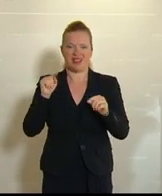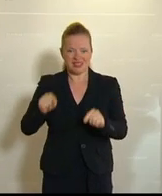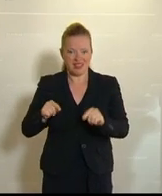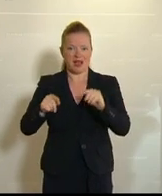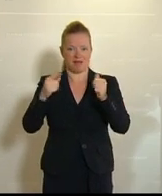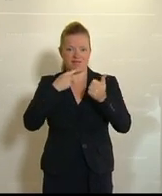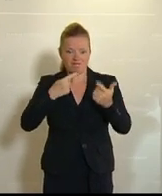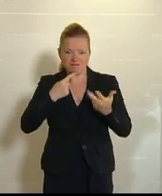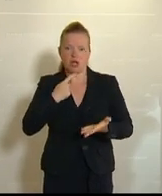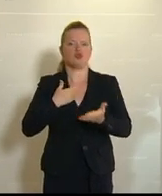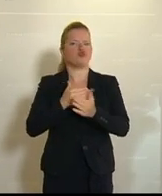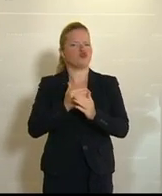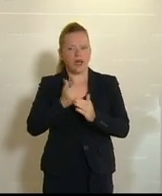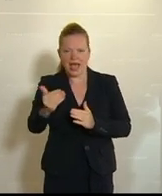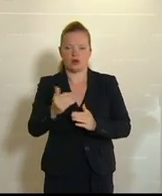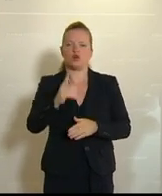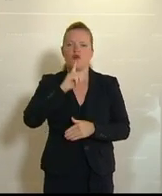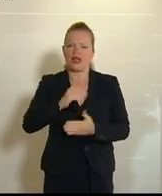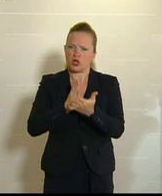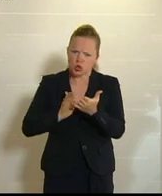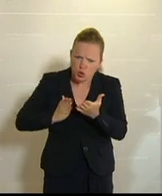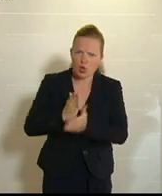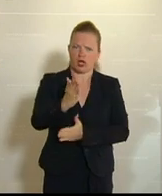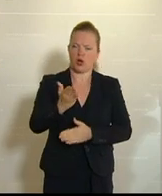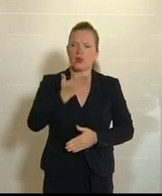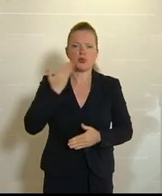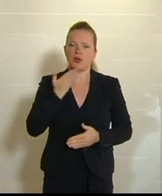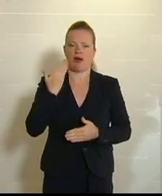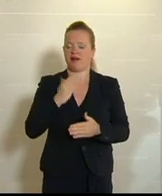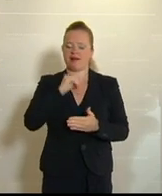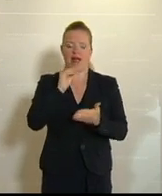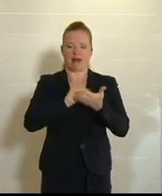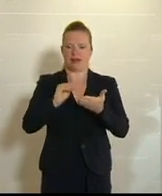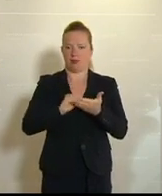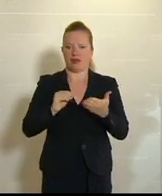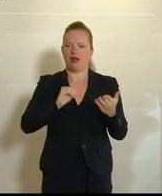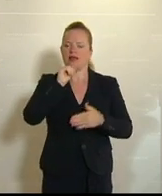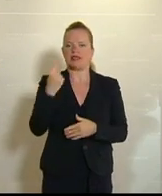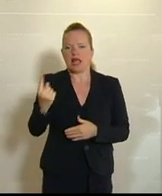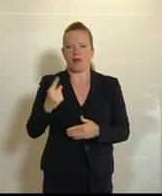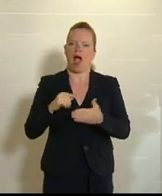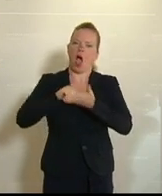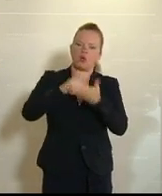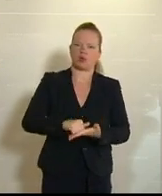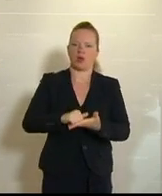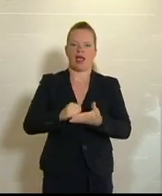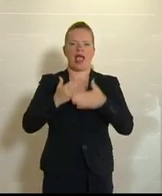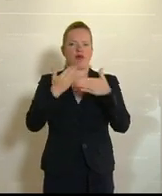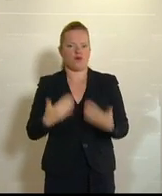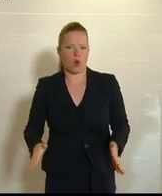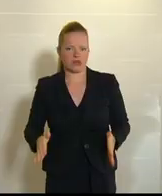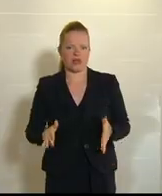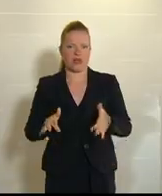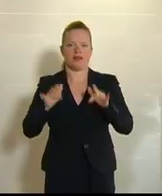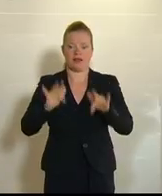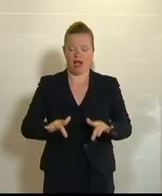zu wenig Durchschlagskraft. Es ist kein Rezept und viel, viel mehr, denke ich, ist Ausdruck Ihrer Hilflosigkeit im Kampf mit einem großen